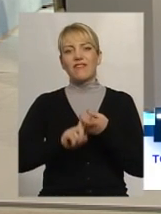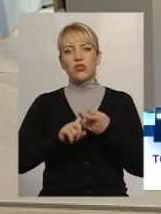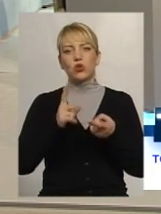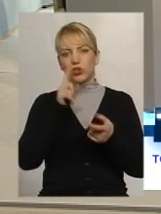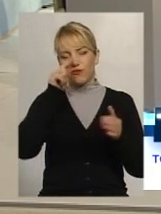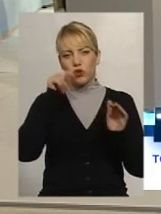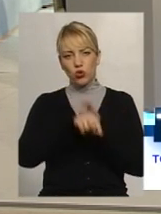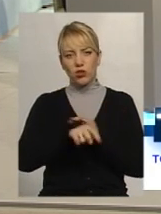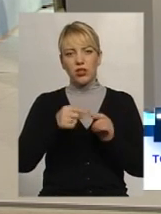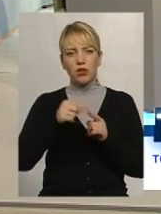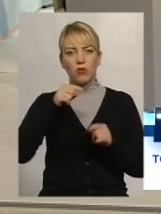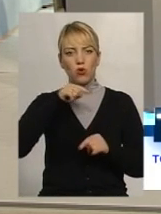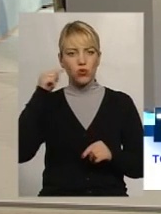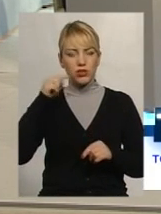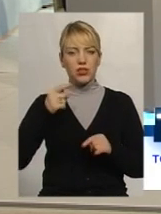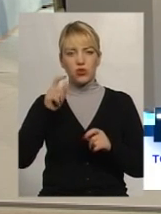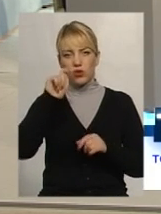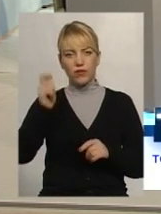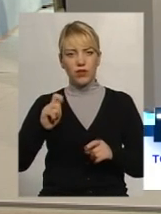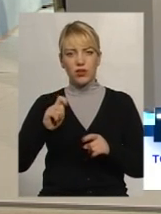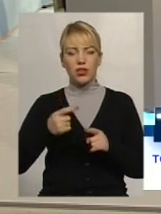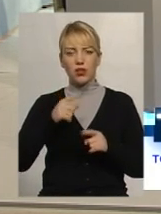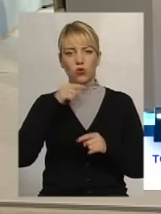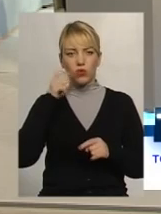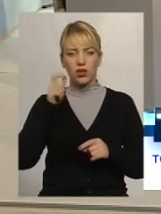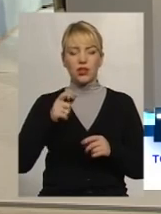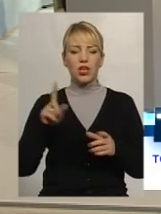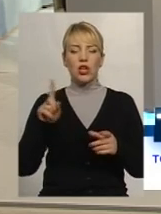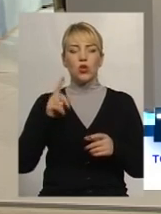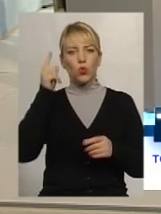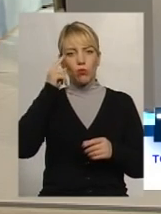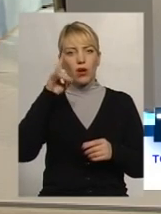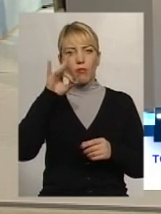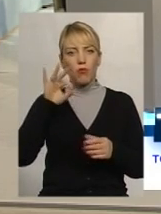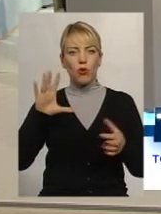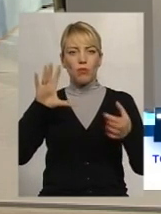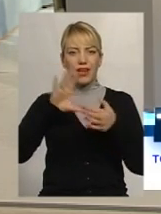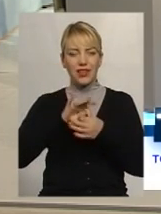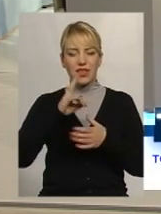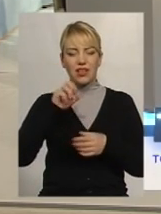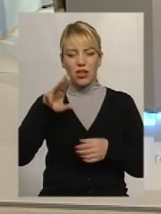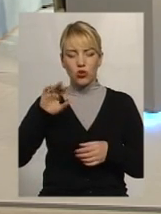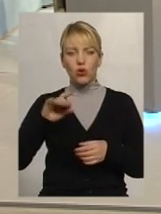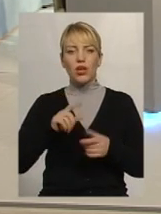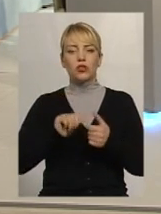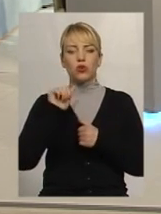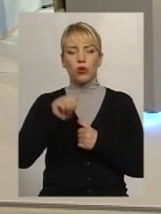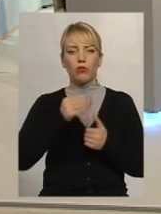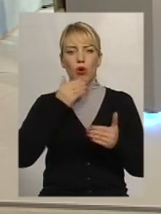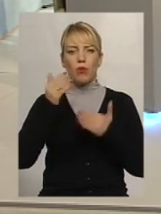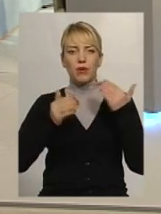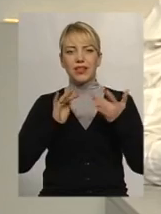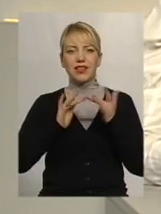думка українців щодо приєднання до НАТО різко змінилася. Зокрема, за результатами опитування інтернет-референдуму